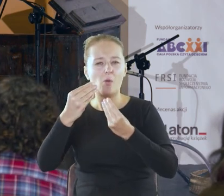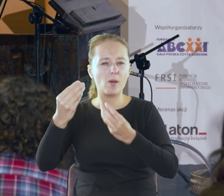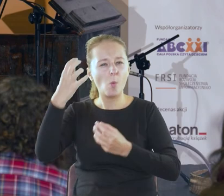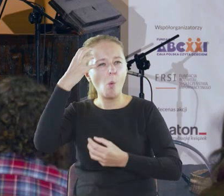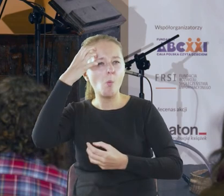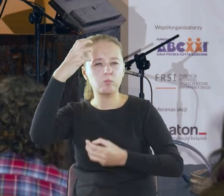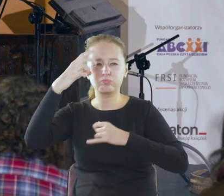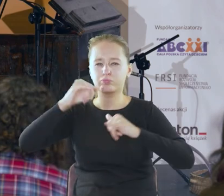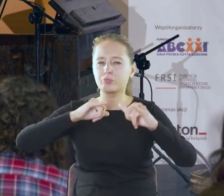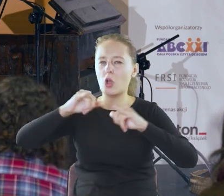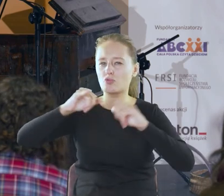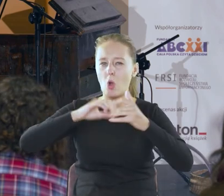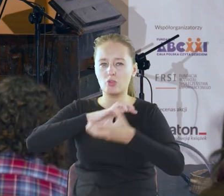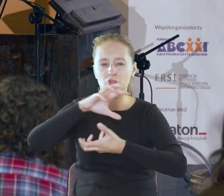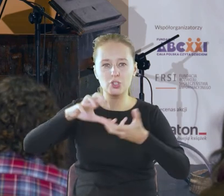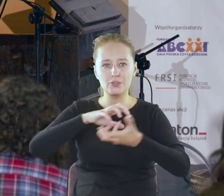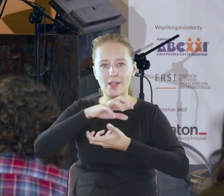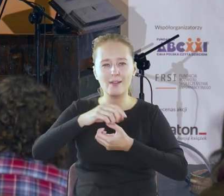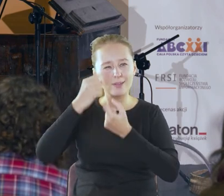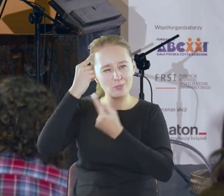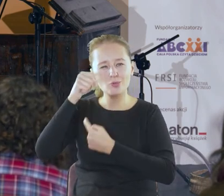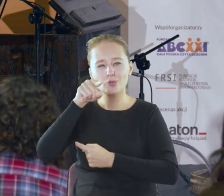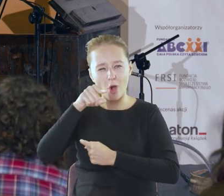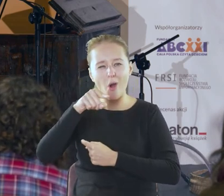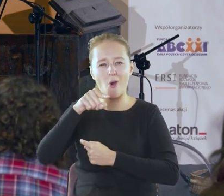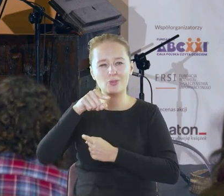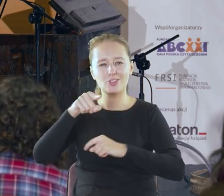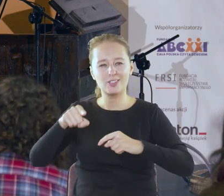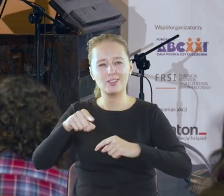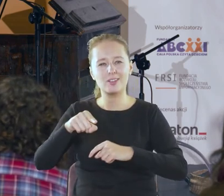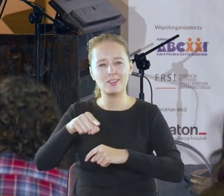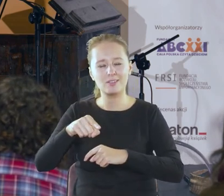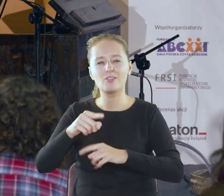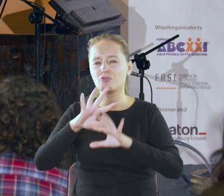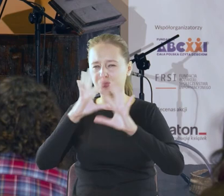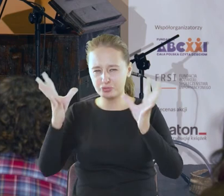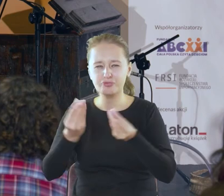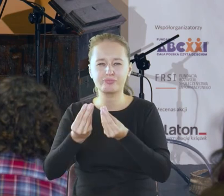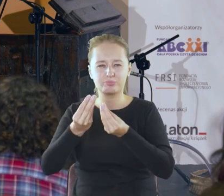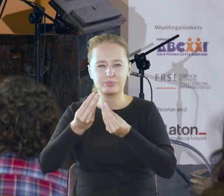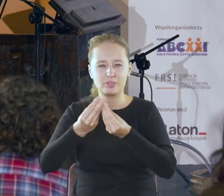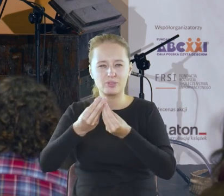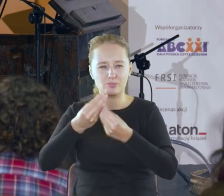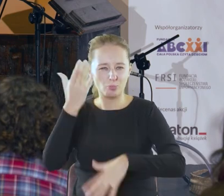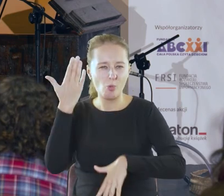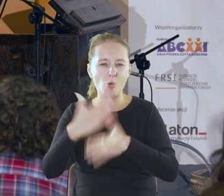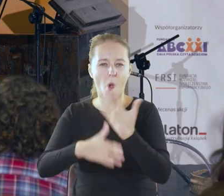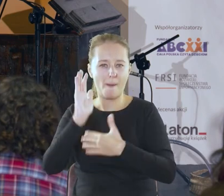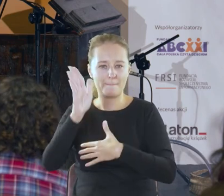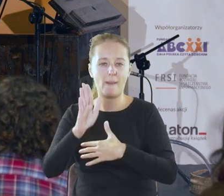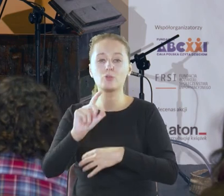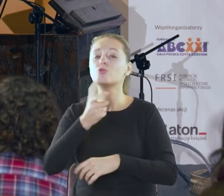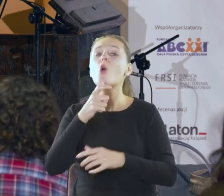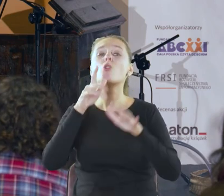i o tym, że oni wszyscy się kiedyś skończą że to co zostaje i to co zawsze